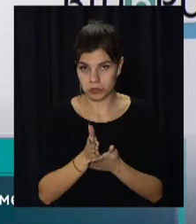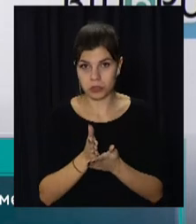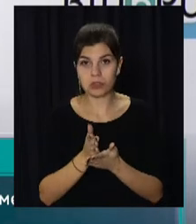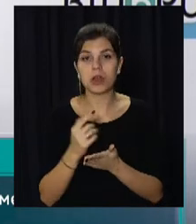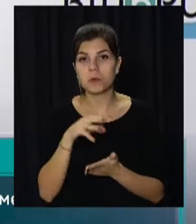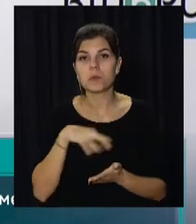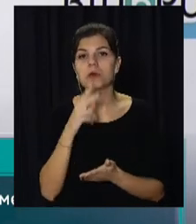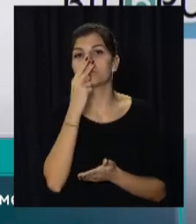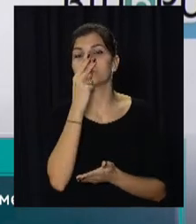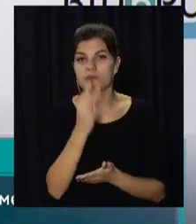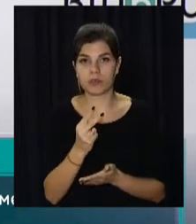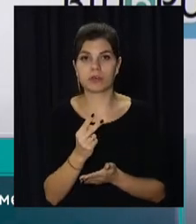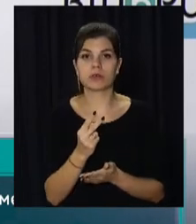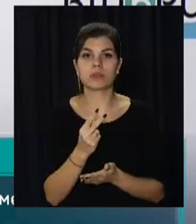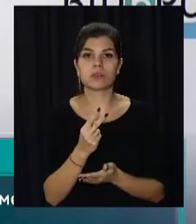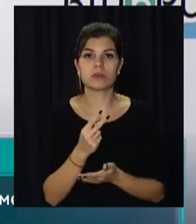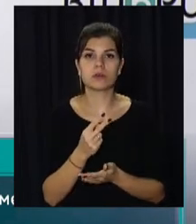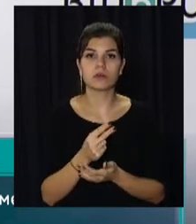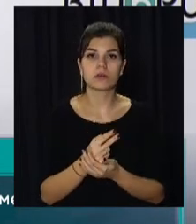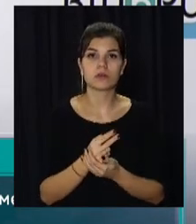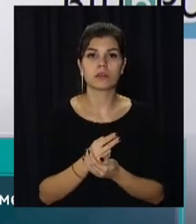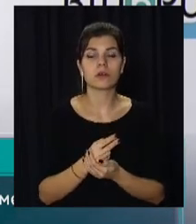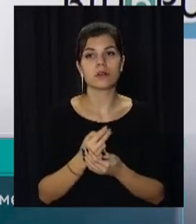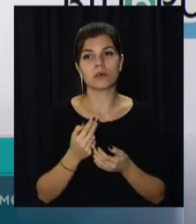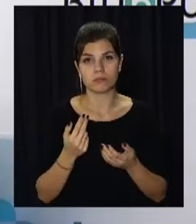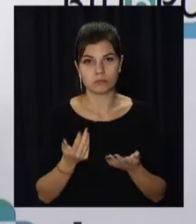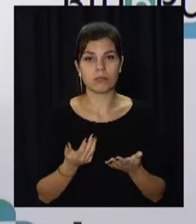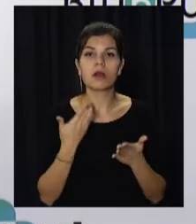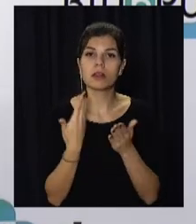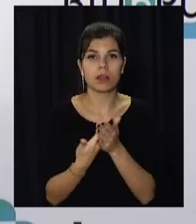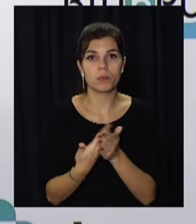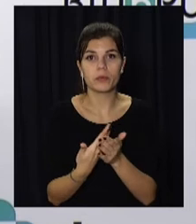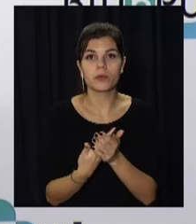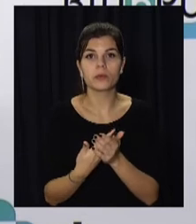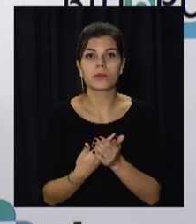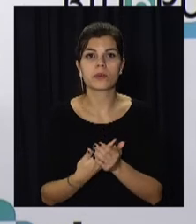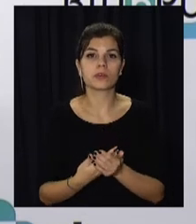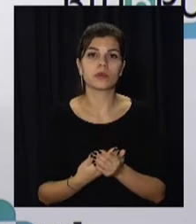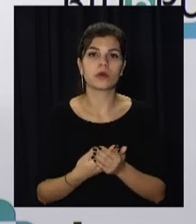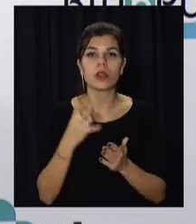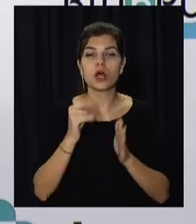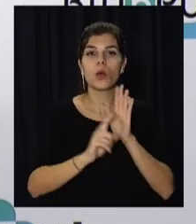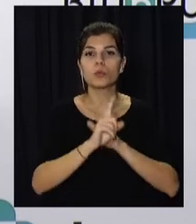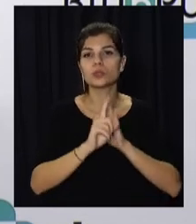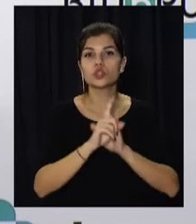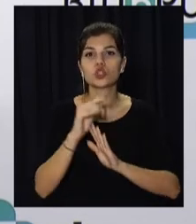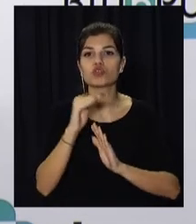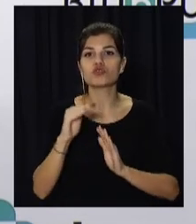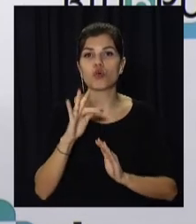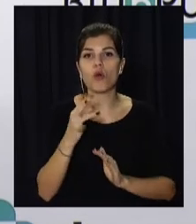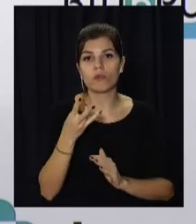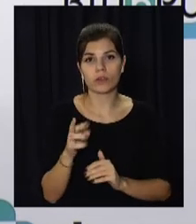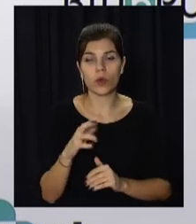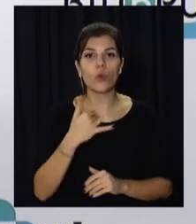бачимо, що, наприклад, на початку жовтня